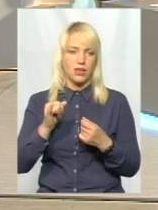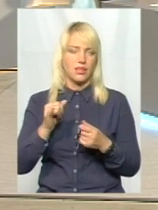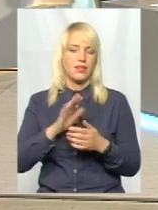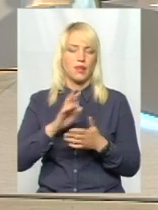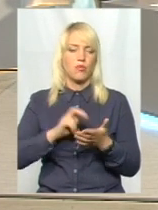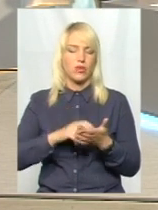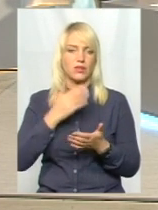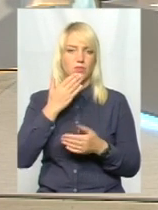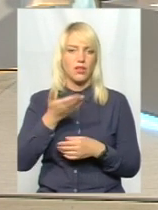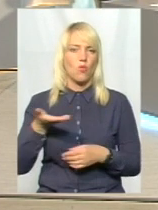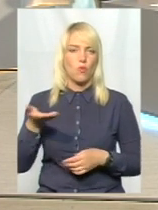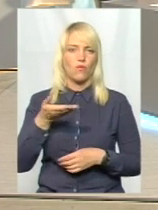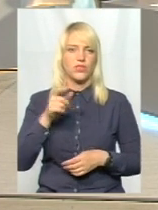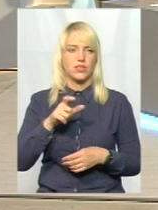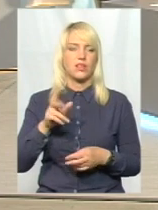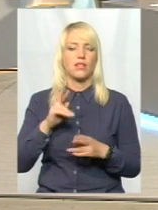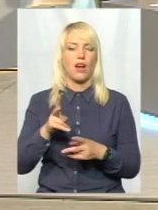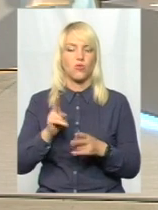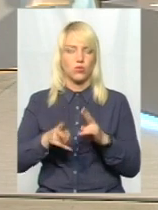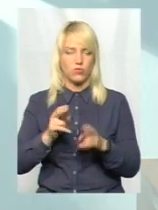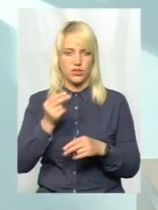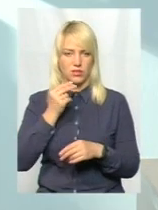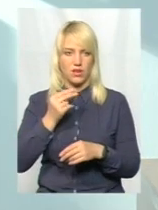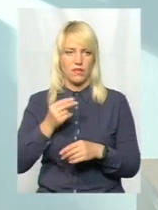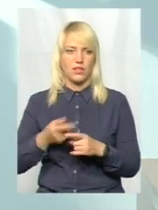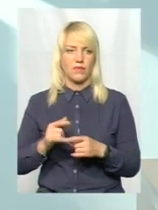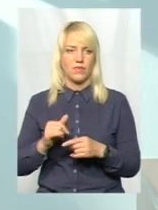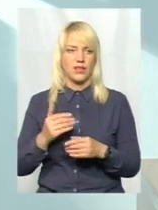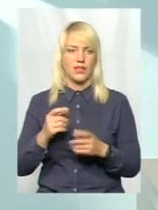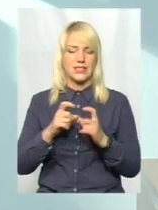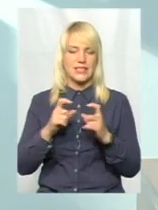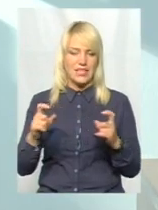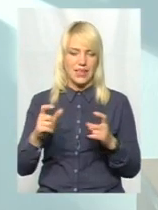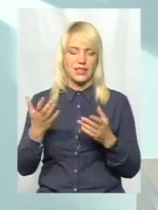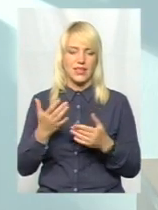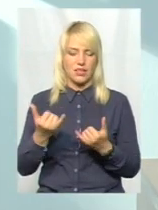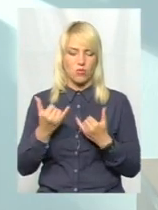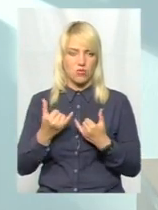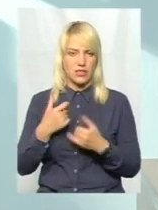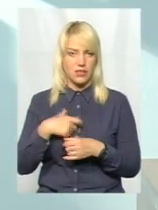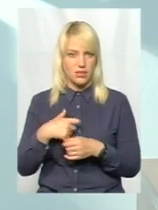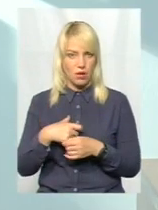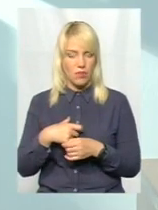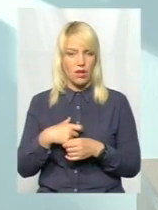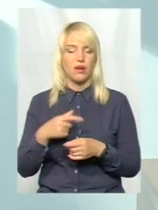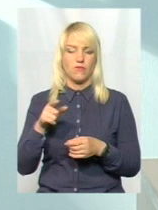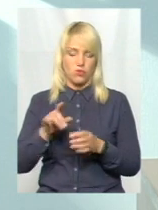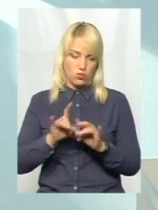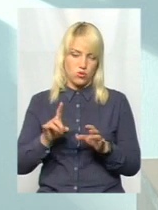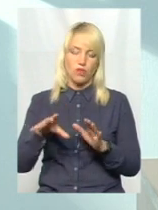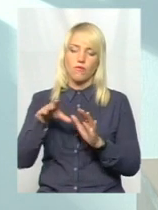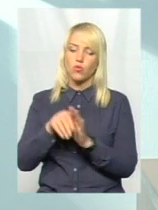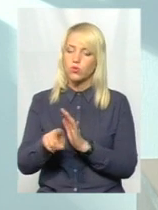офіціантів, яким чином готується страва. Повірте, у закладі, який поважає себе, нам люб'язно розкажуть і скажуть, що входить, яка